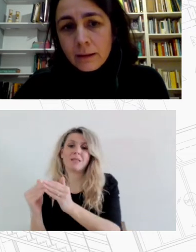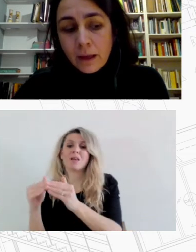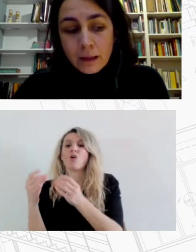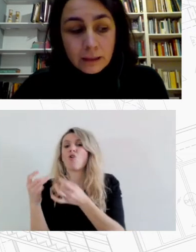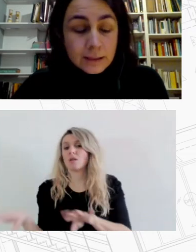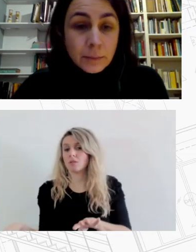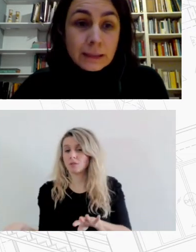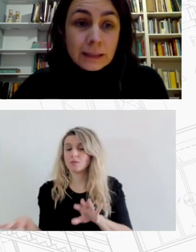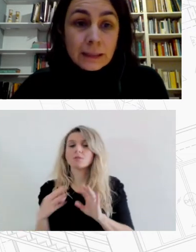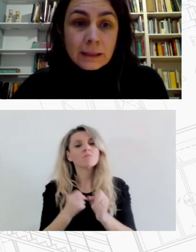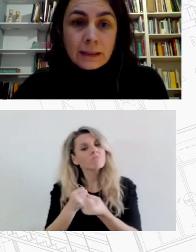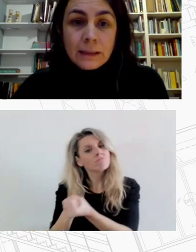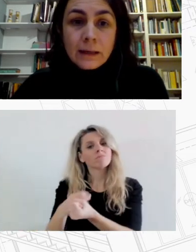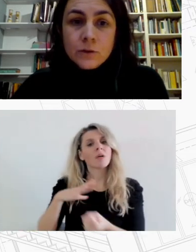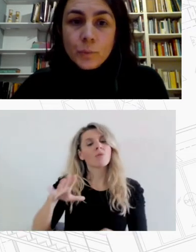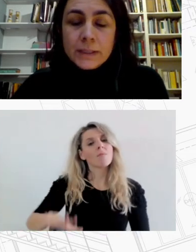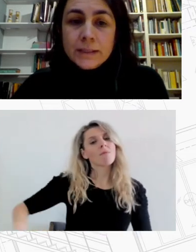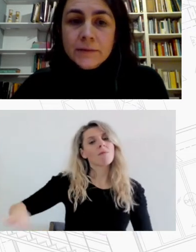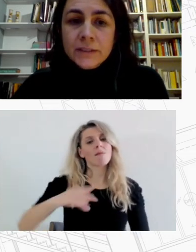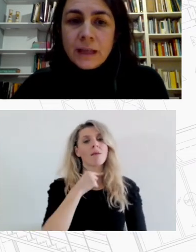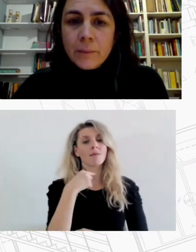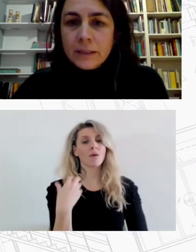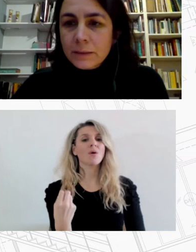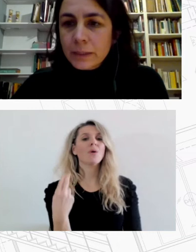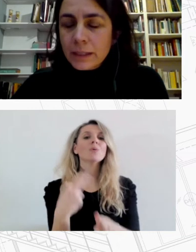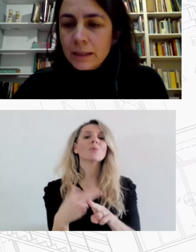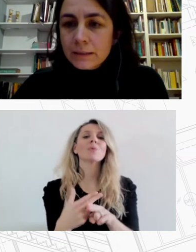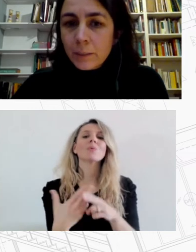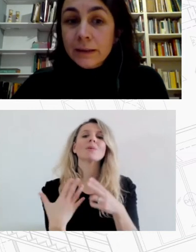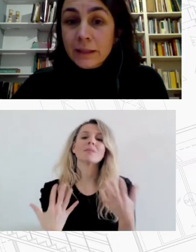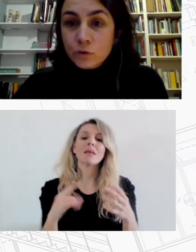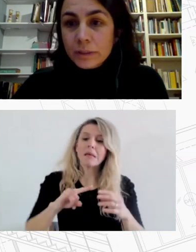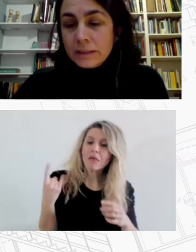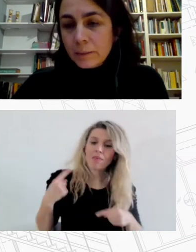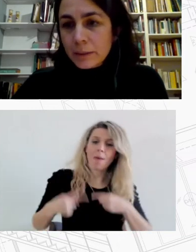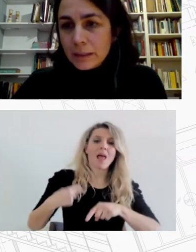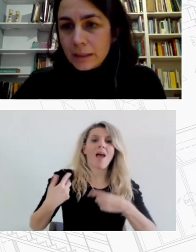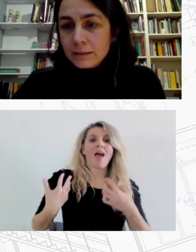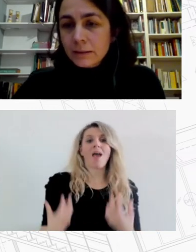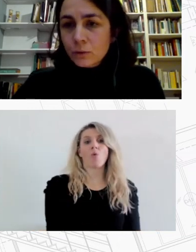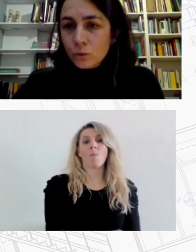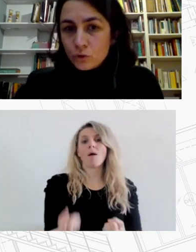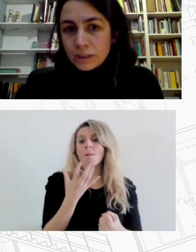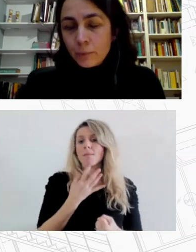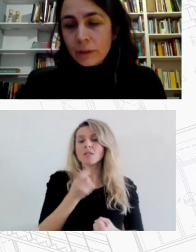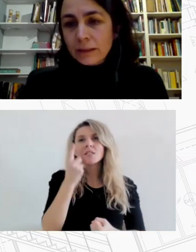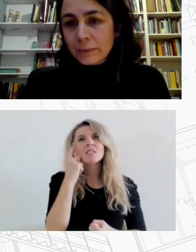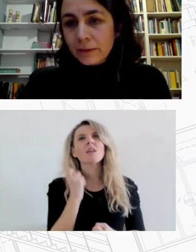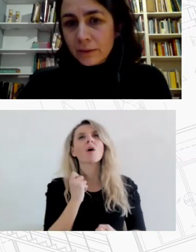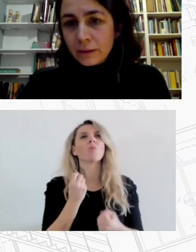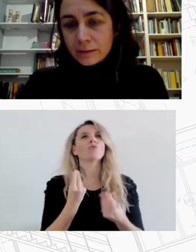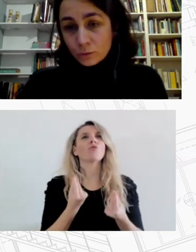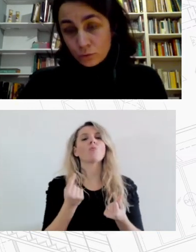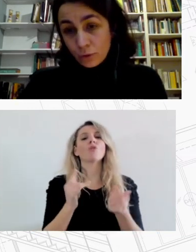ανάγκη είναι σημαντική η αξιοποίηση της εφιστάμενης εμπειρίας να πατήσουμε στην εμπειρία, στην τεχνογνωσία που έχει